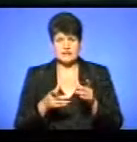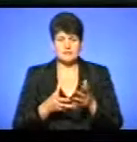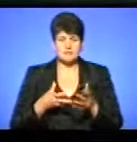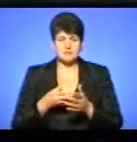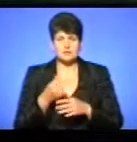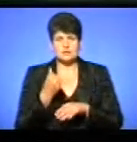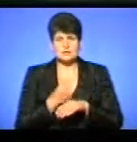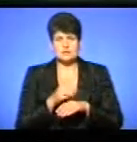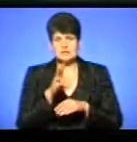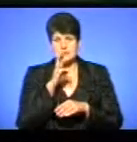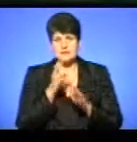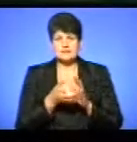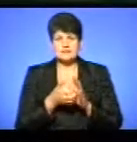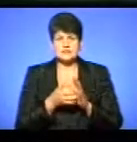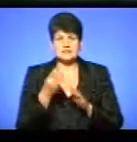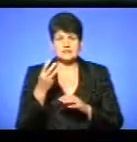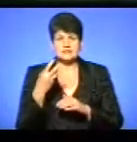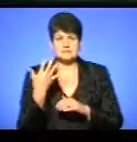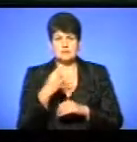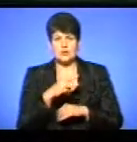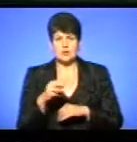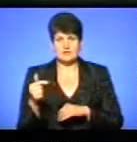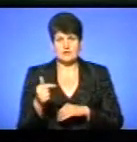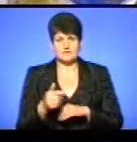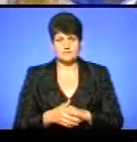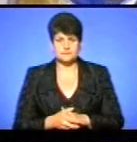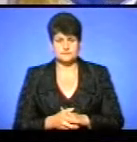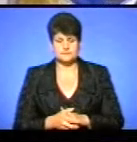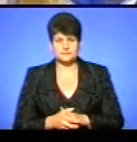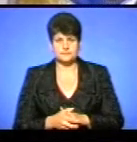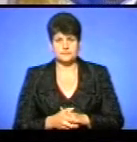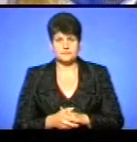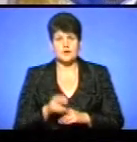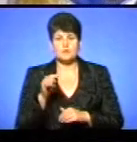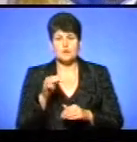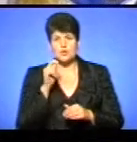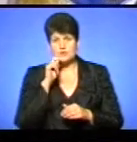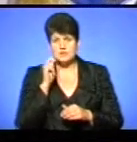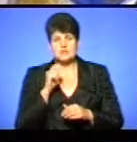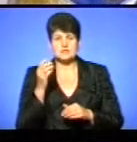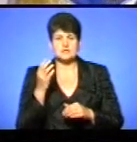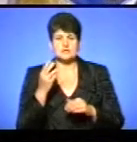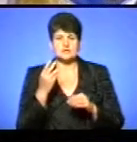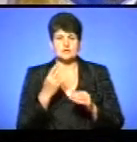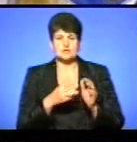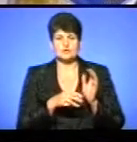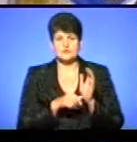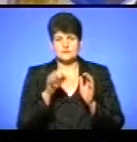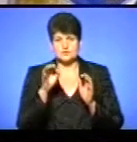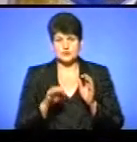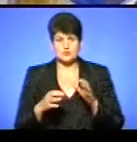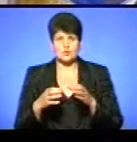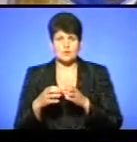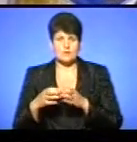заробітної плати не вистачає 35 мільйонів гривень. По Україні 76% громад недоотримали коштів